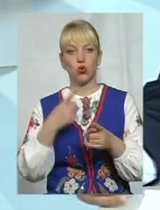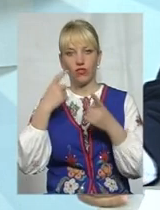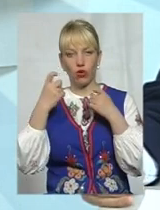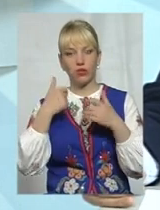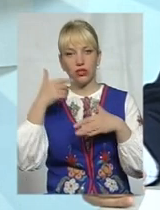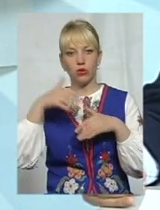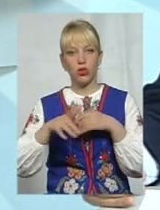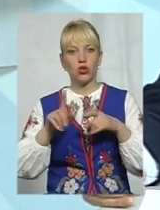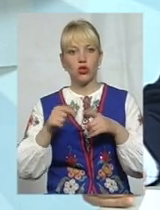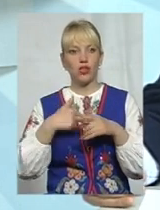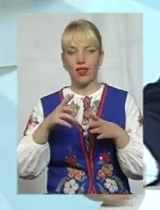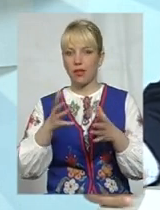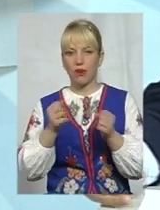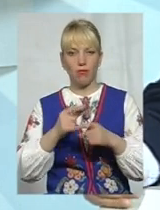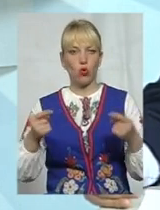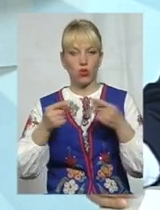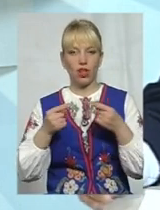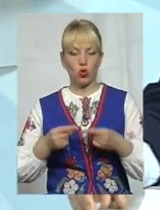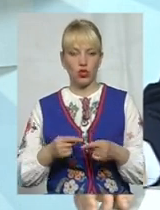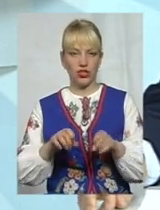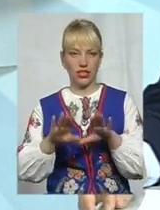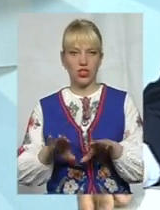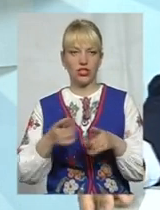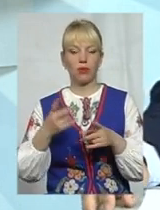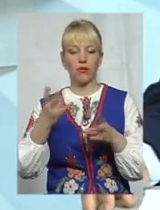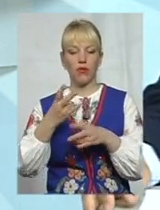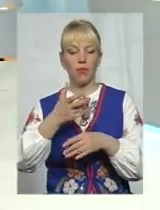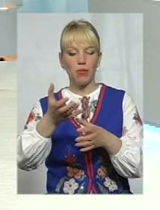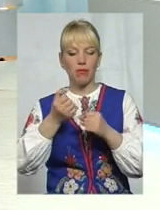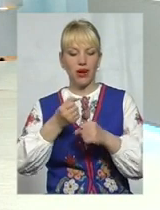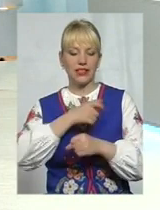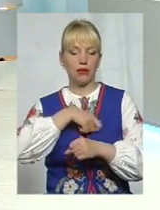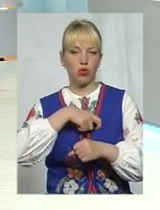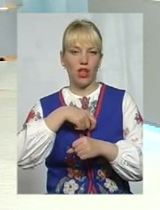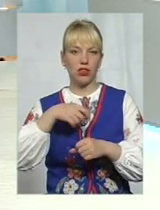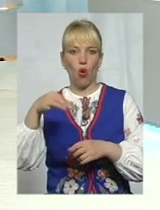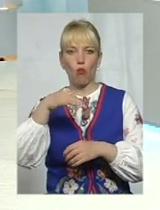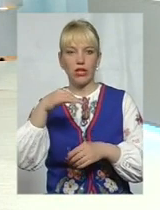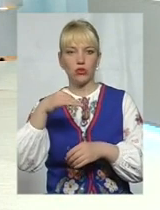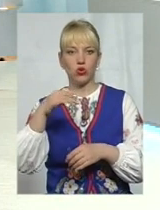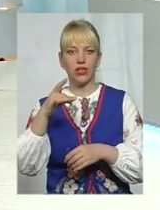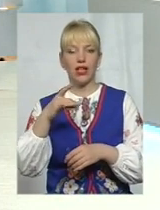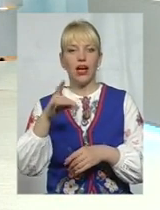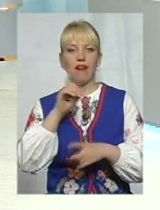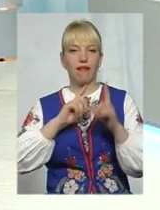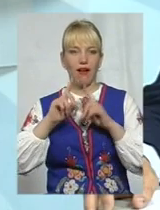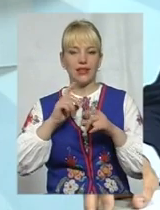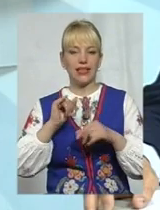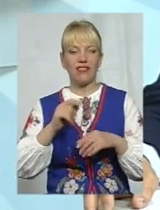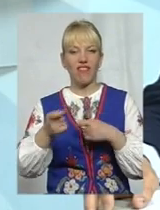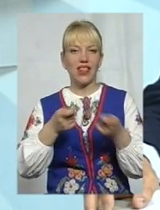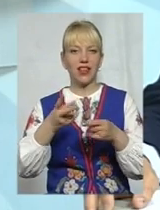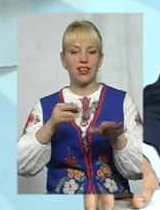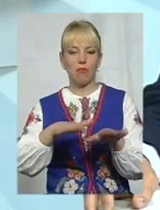зрозуміло, що я не приймаю остаточне рішення. Остаточне рішення мають приймати депутати обласної ради і мають приймати влада на місцях